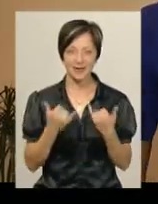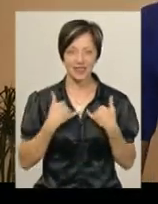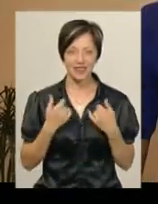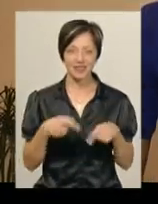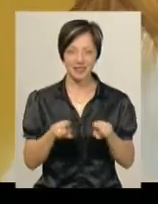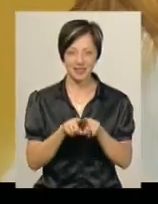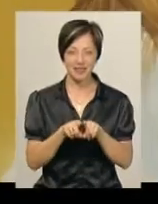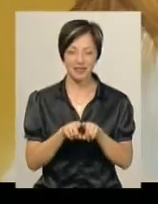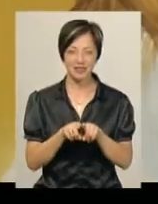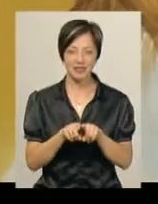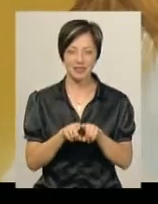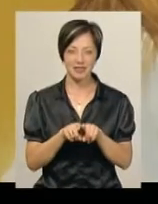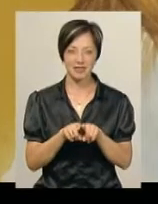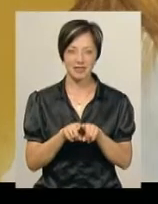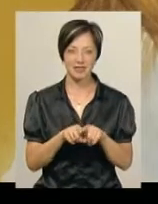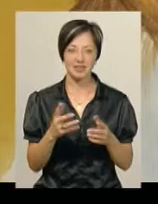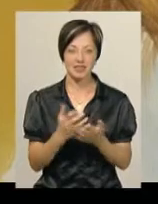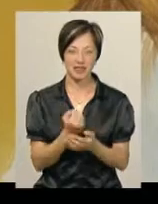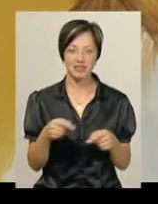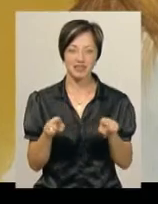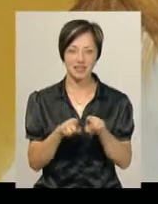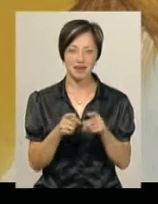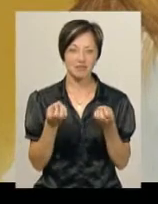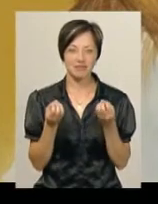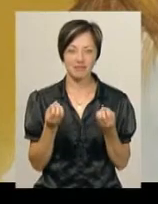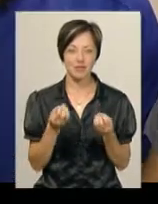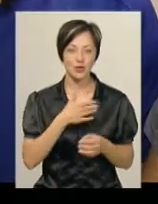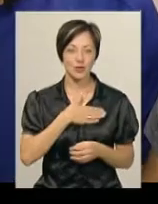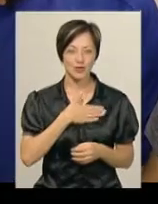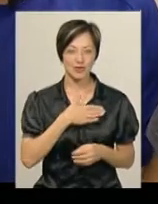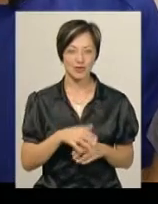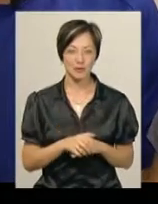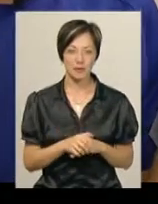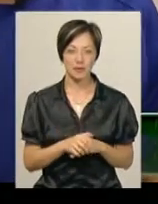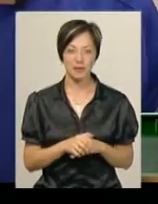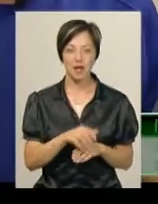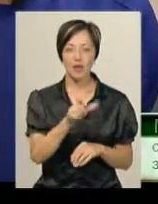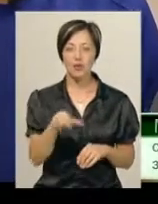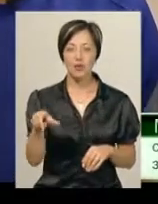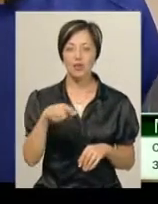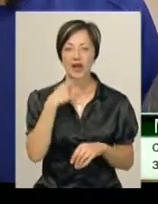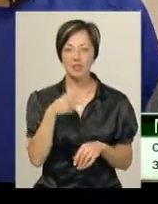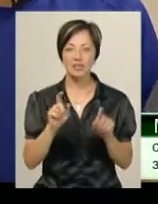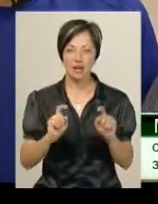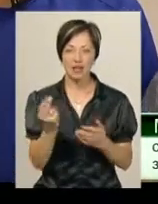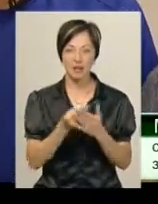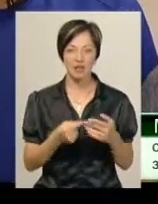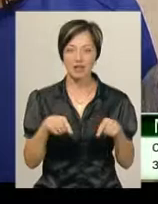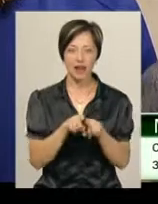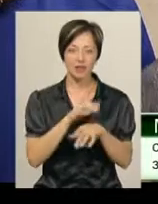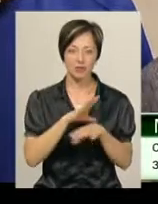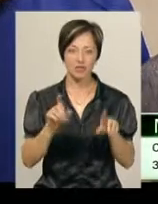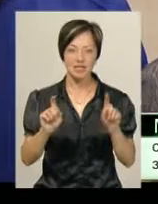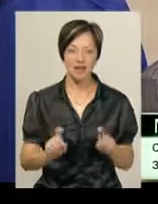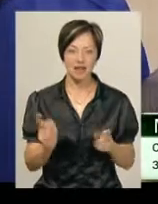Ну і отак вона вийшла така, прям душевна. Бувають там люди кажуть, ти сядь і намалюй. Вона так не буде, сядь і